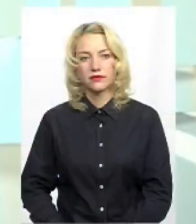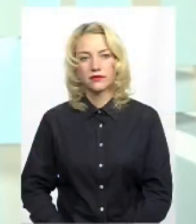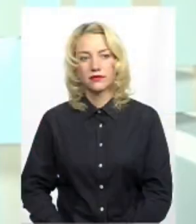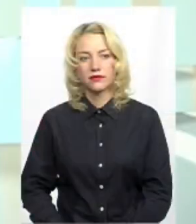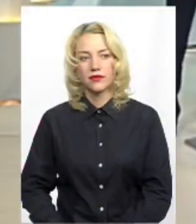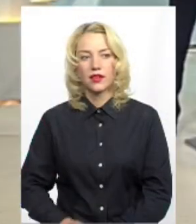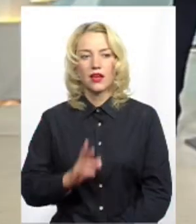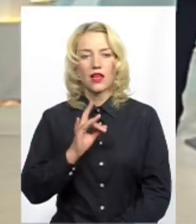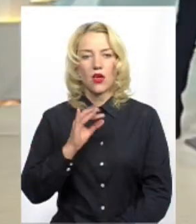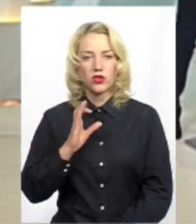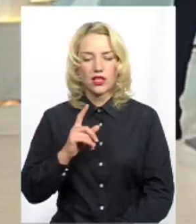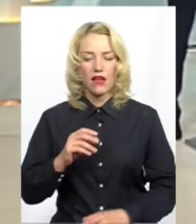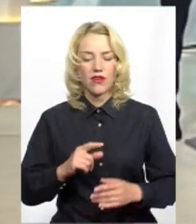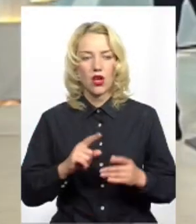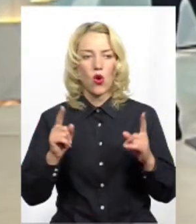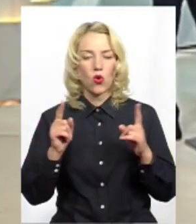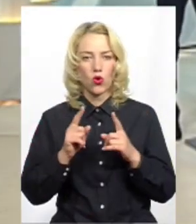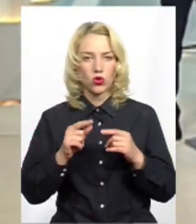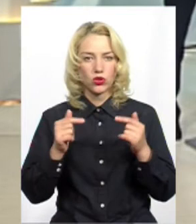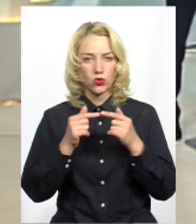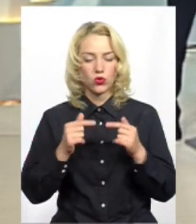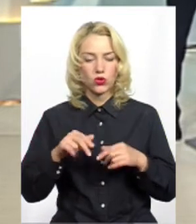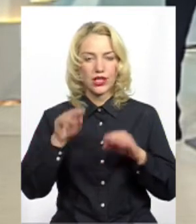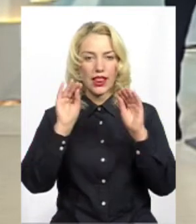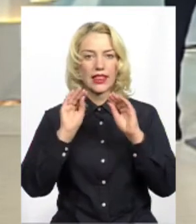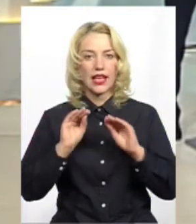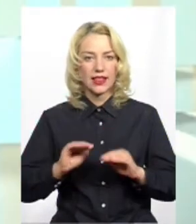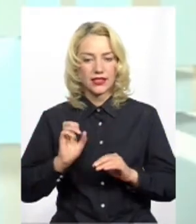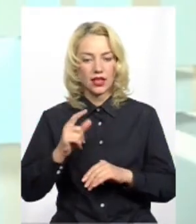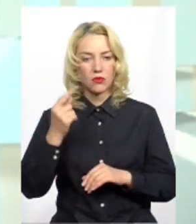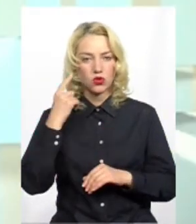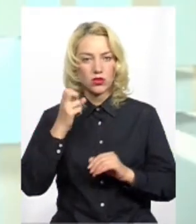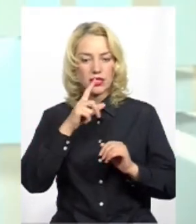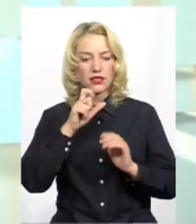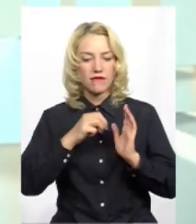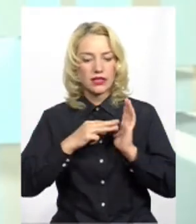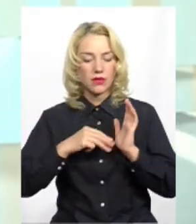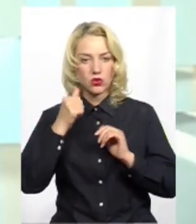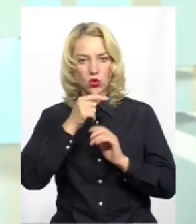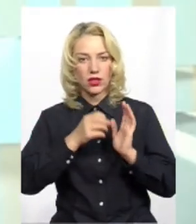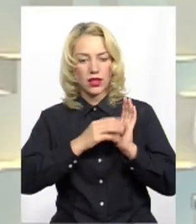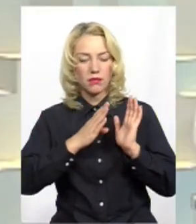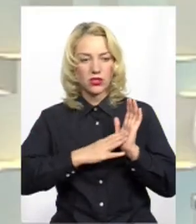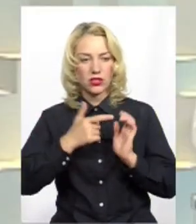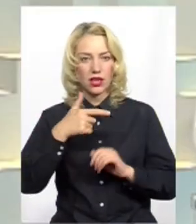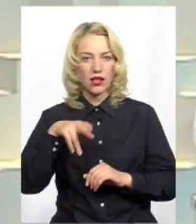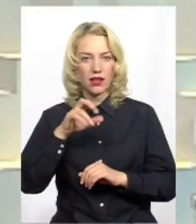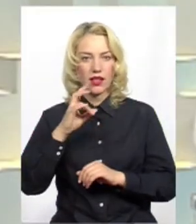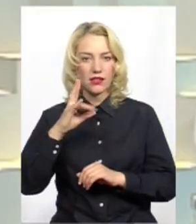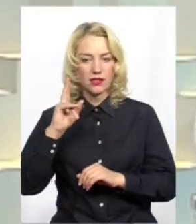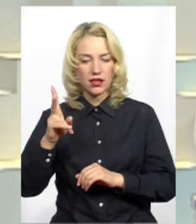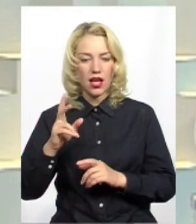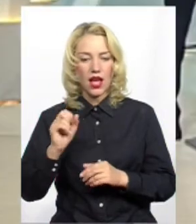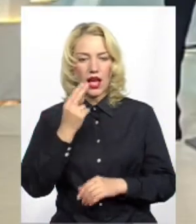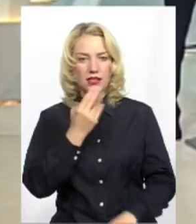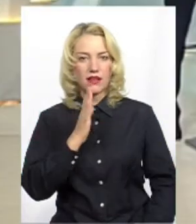Пане Ярославе, насамперед коротке уточнення. У декларації, як ми чули, за 2018 рік місцем роботи вказує Гданськ. На сайті ЦВК,